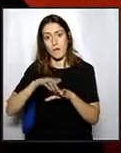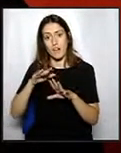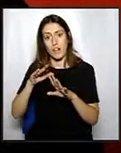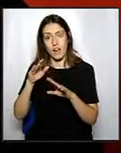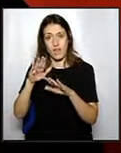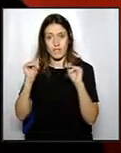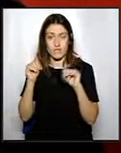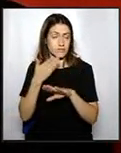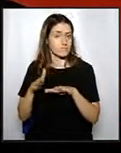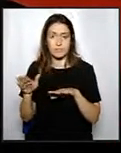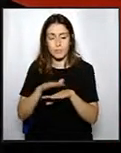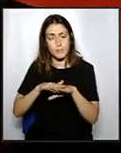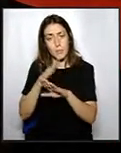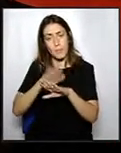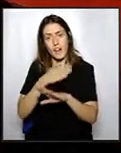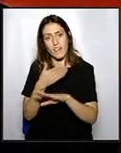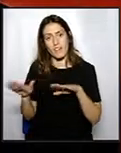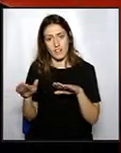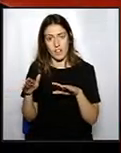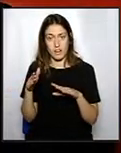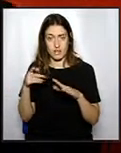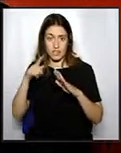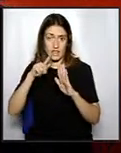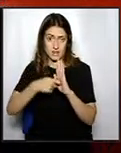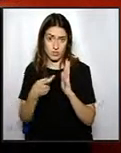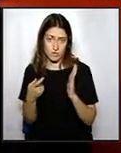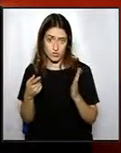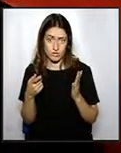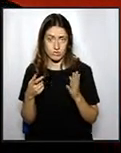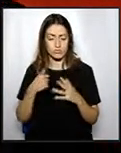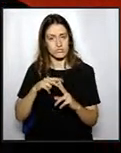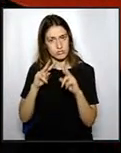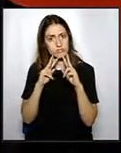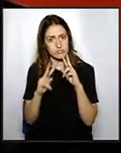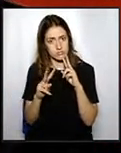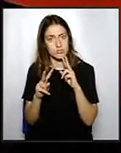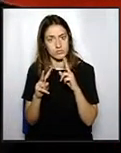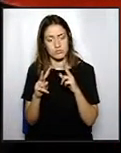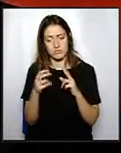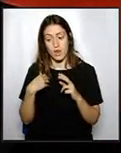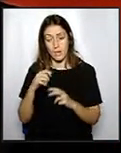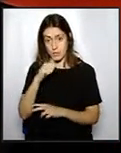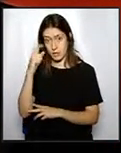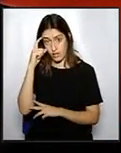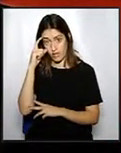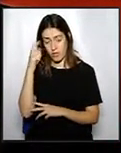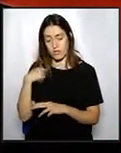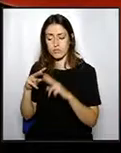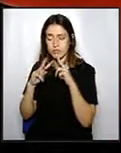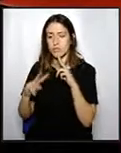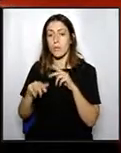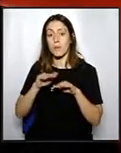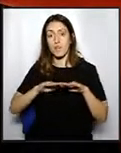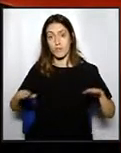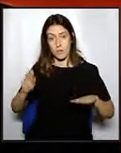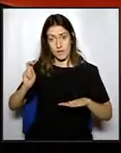al fiscal de delictes. Miri, jo li dic una cosa, i li vaig dir el primer dia, Plataforma Viguetana, en aquest cas,